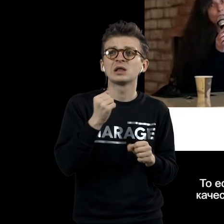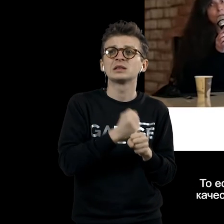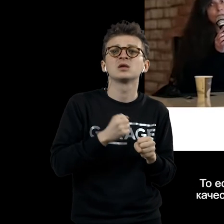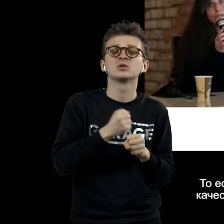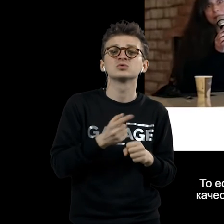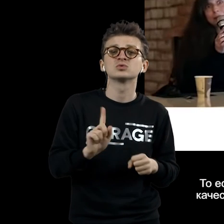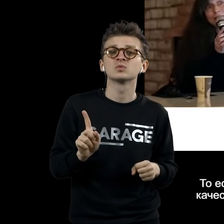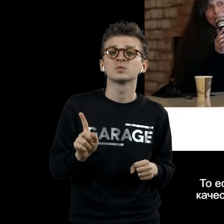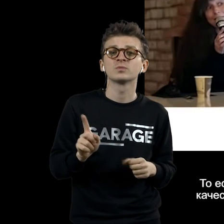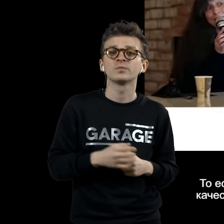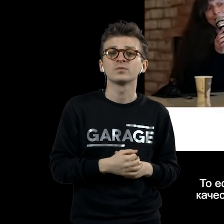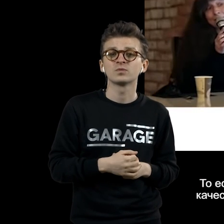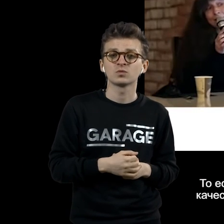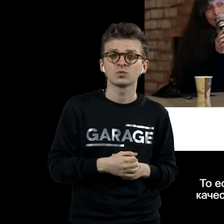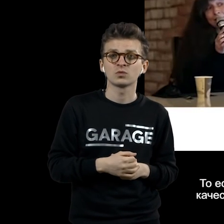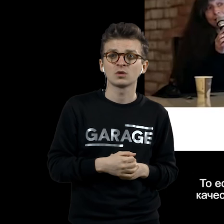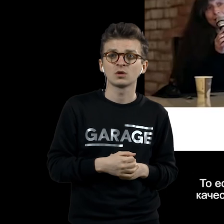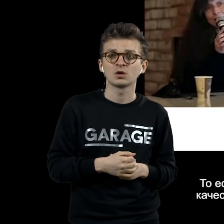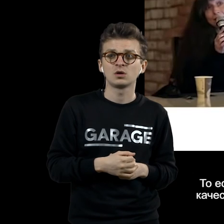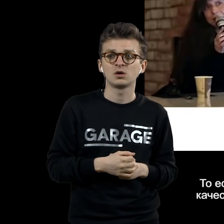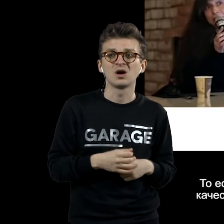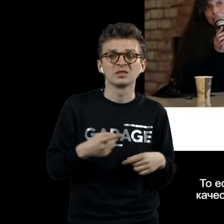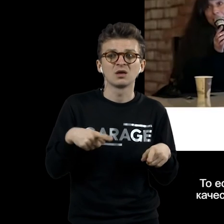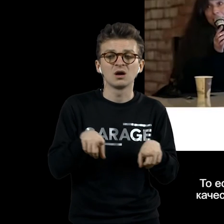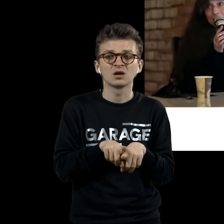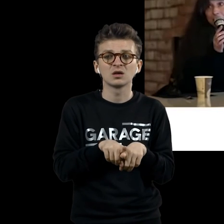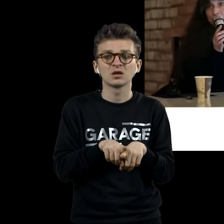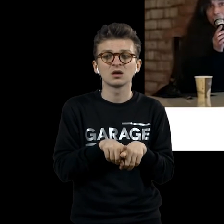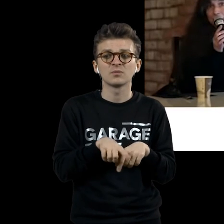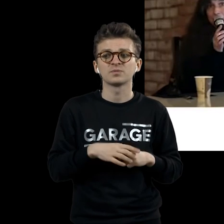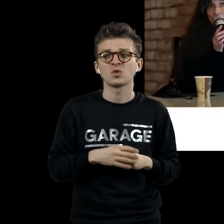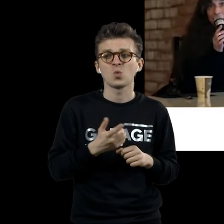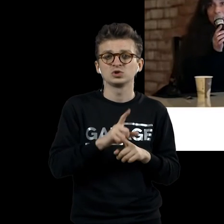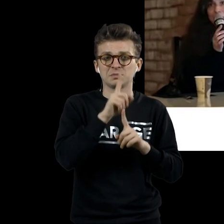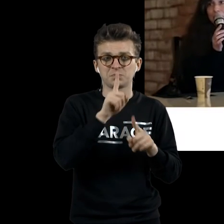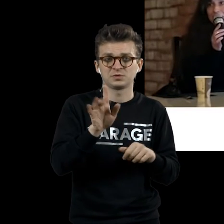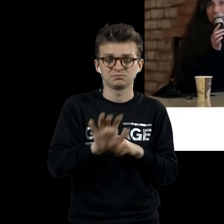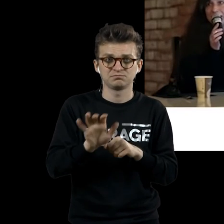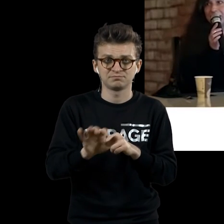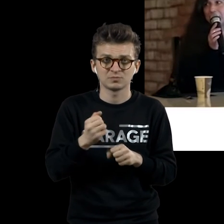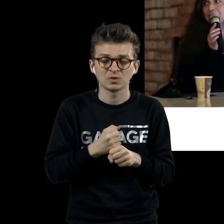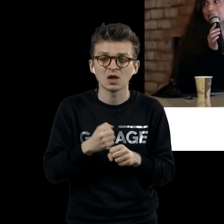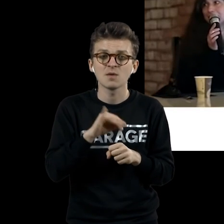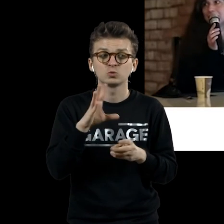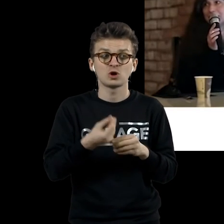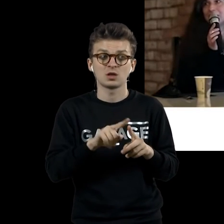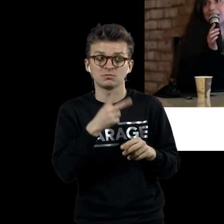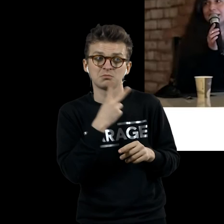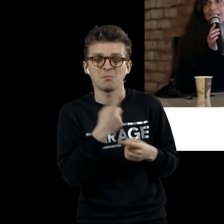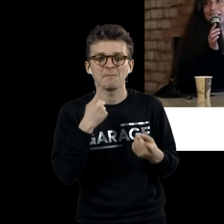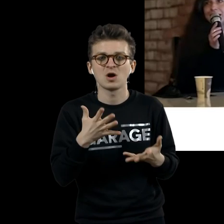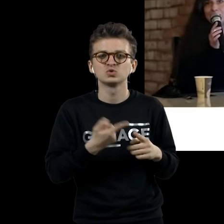загадочные предметы, про которые понятно, что они имеют некое анатомическое